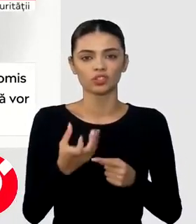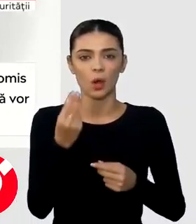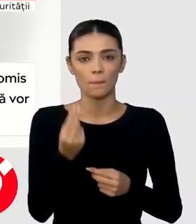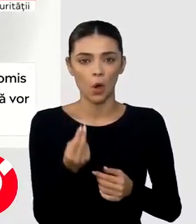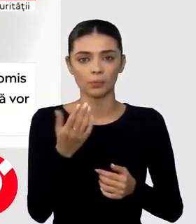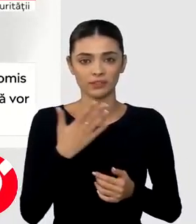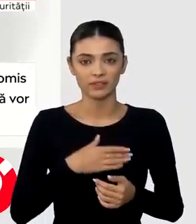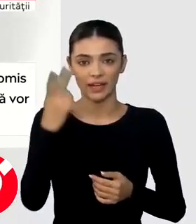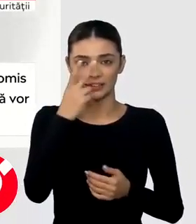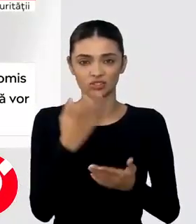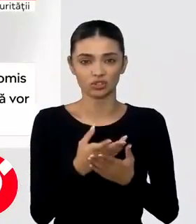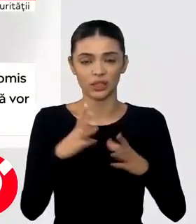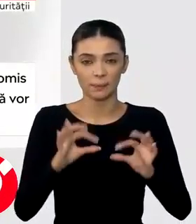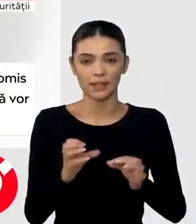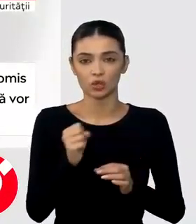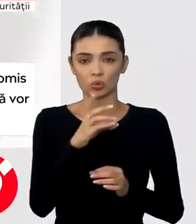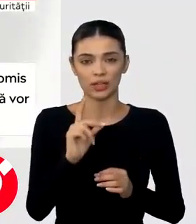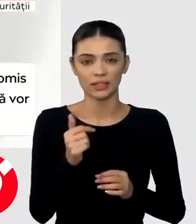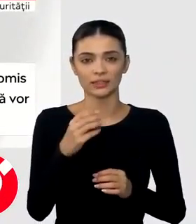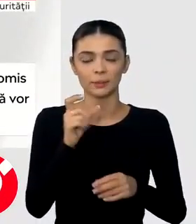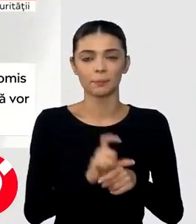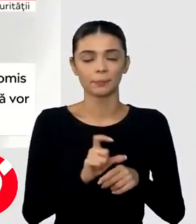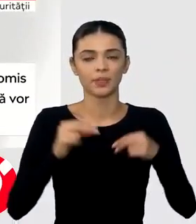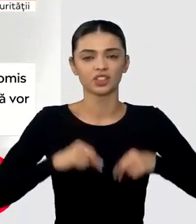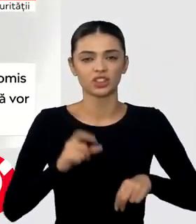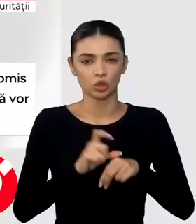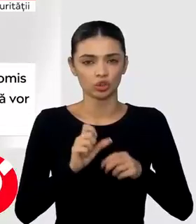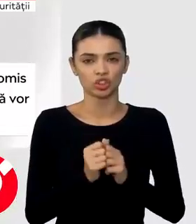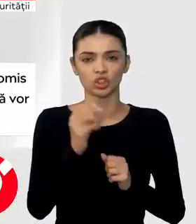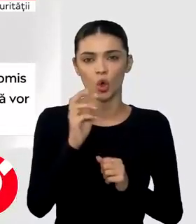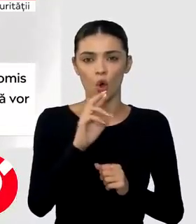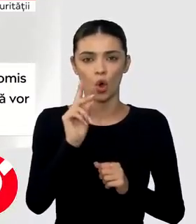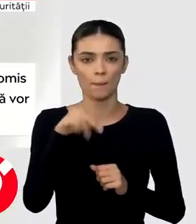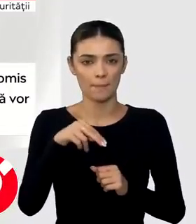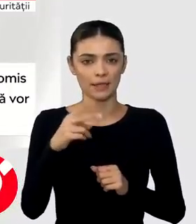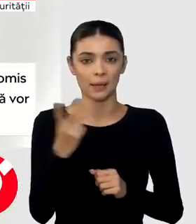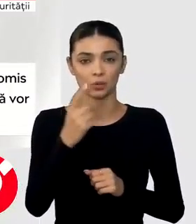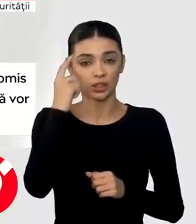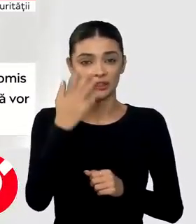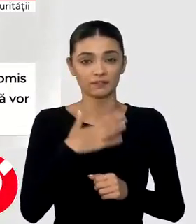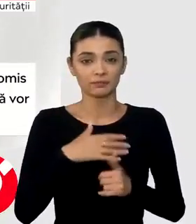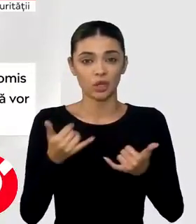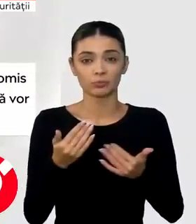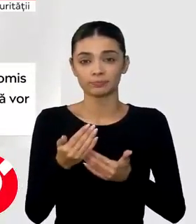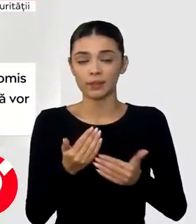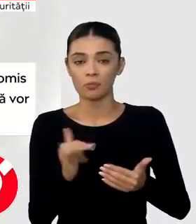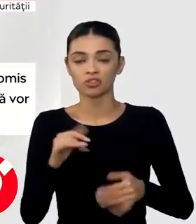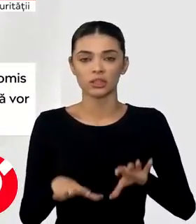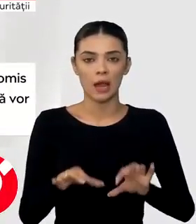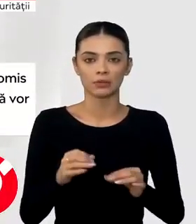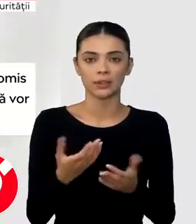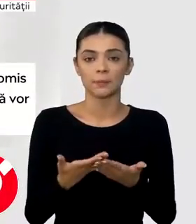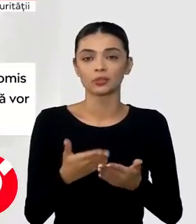promis că vor fi de acord cu aderarea Suediei, știm că Erdoğan și Victor Orban parcă dau înapoi și